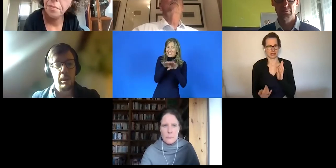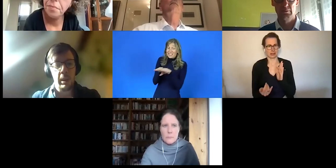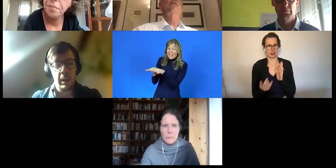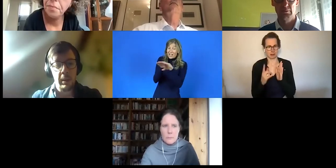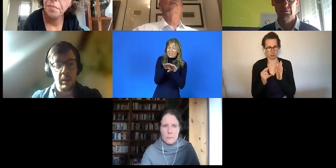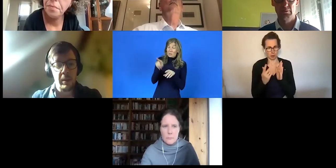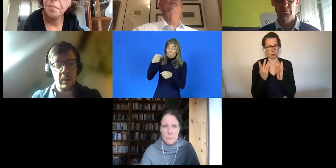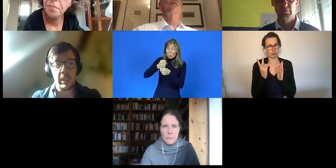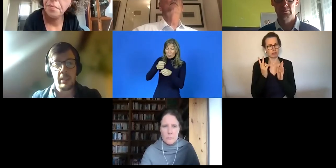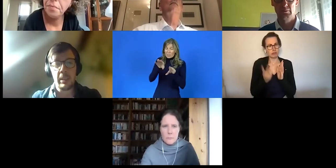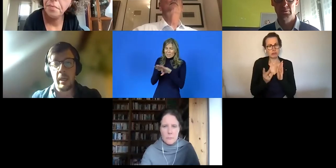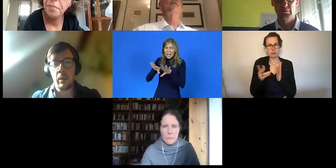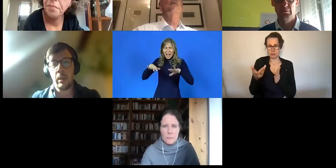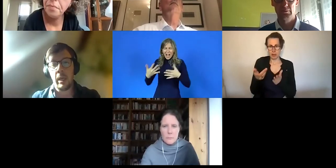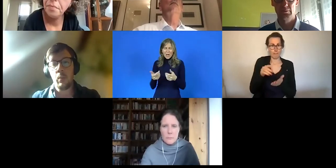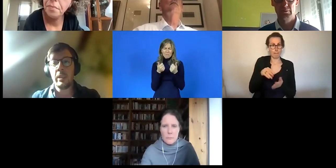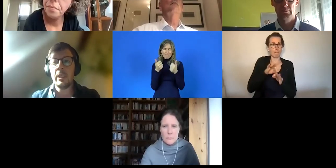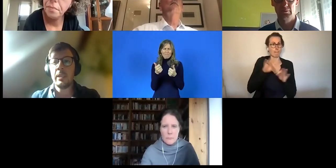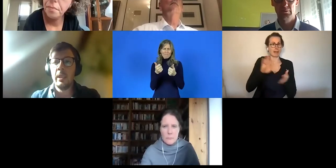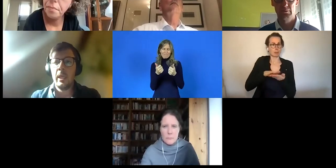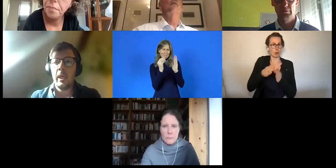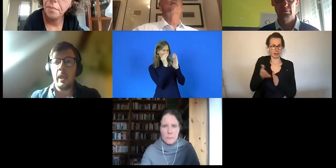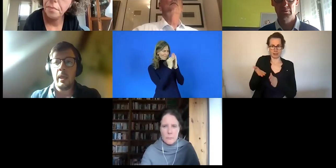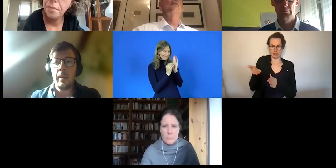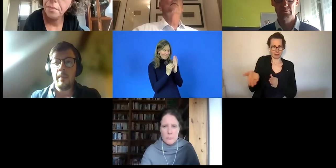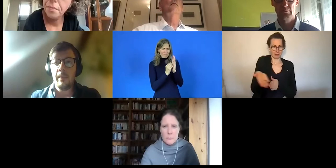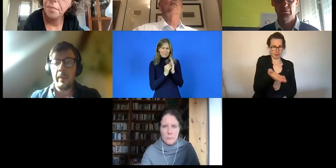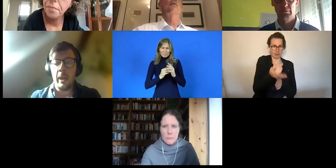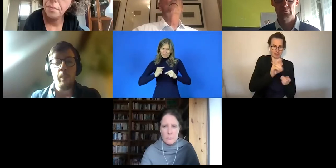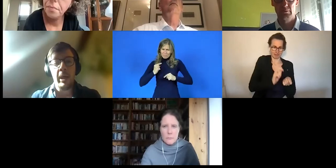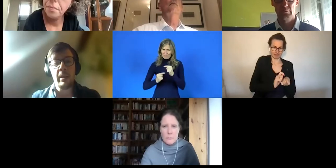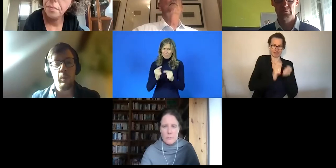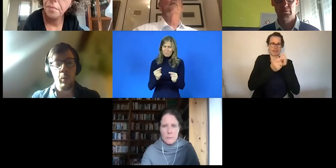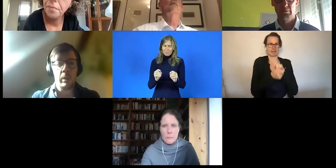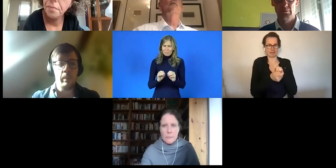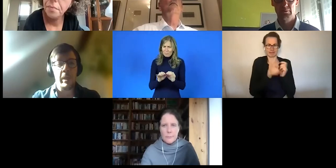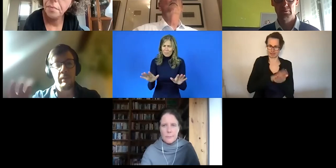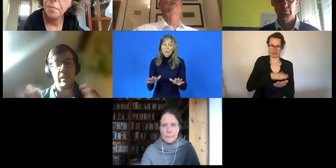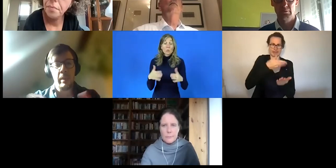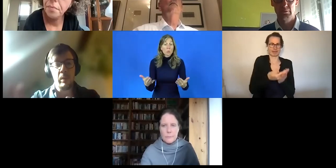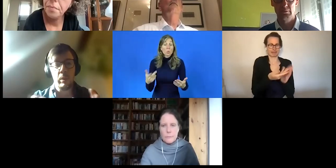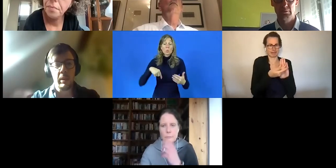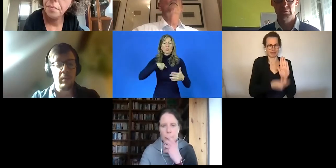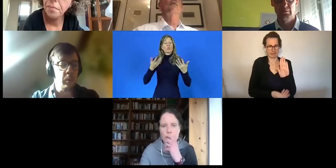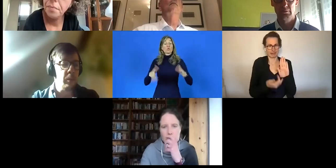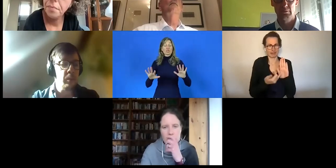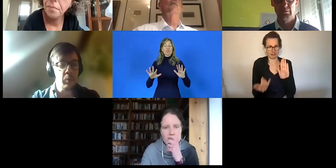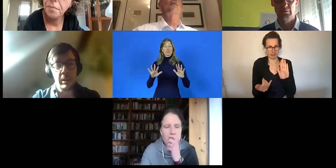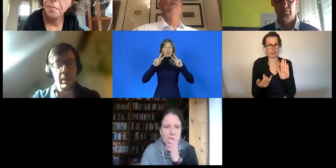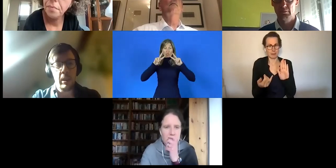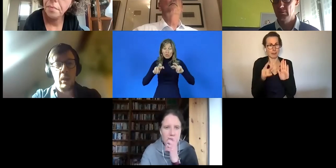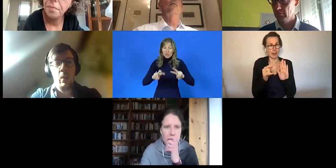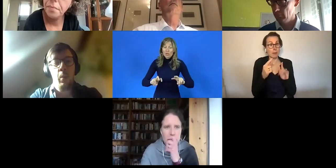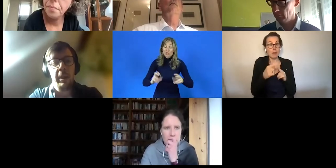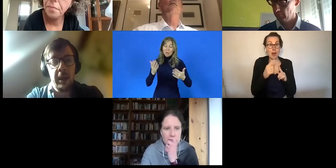Definition beisteuern? Wie können wir diese vorbildliche Praxis weiter verbreiten? Und wir haben auch eine